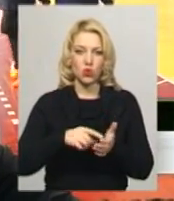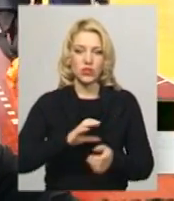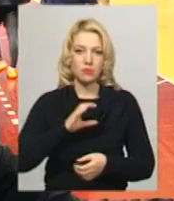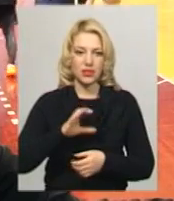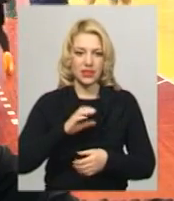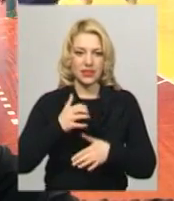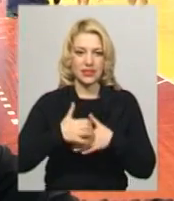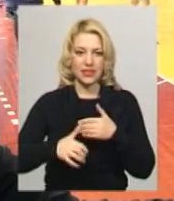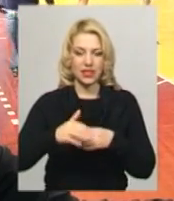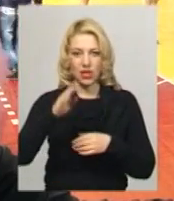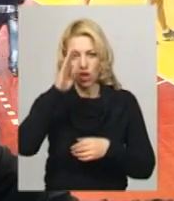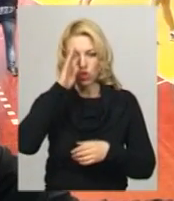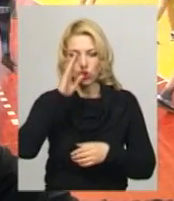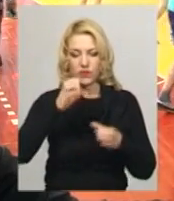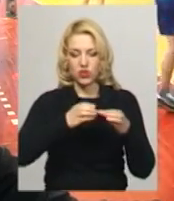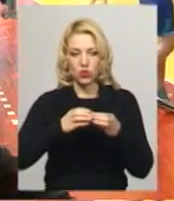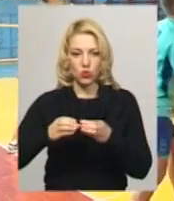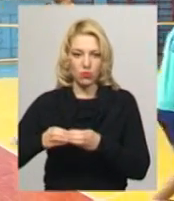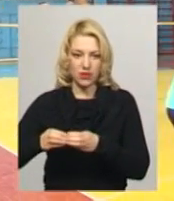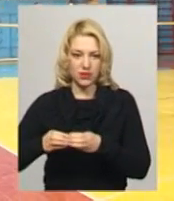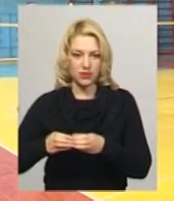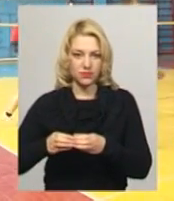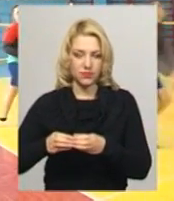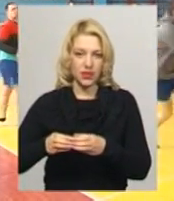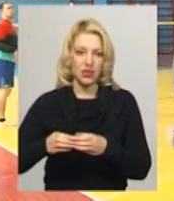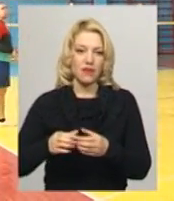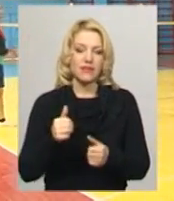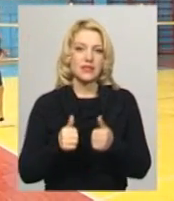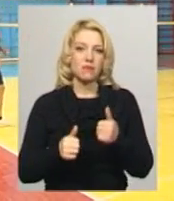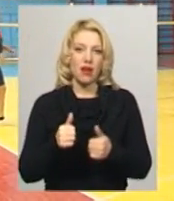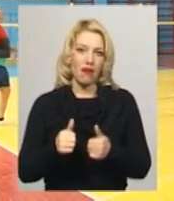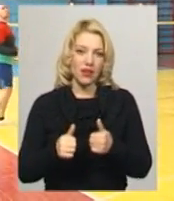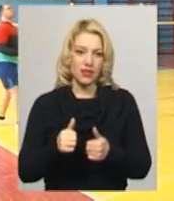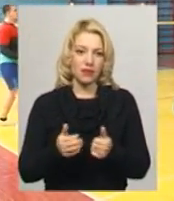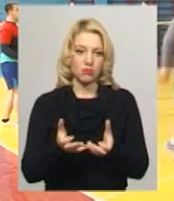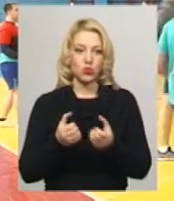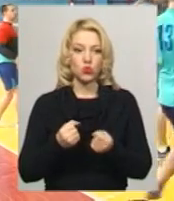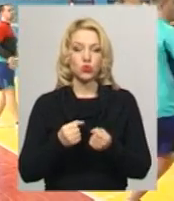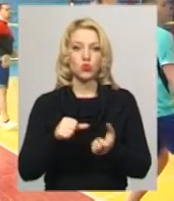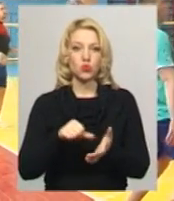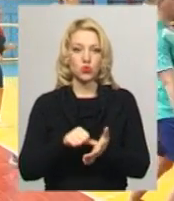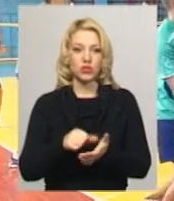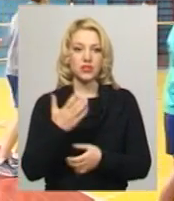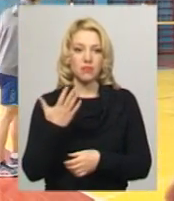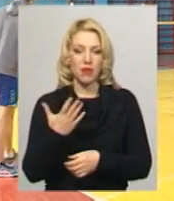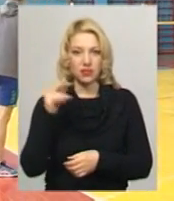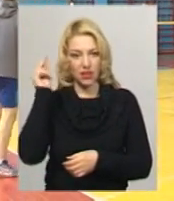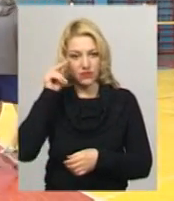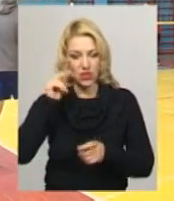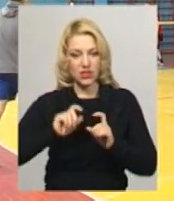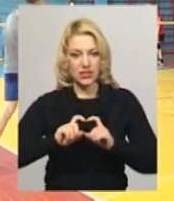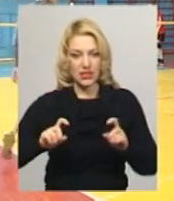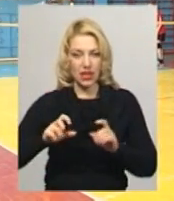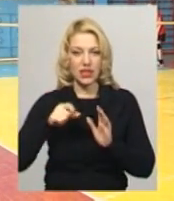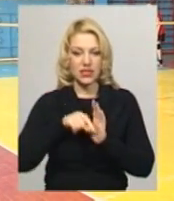серед чоловічих команд вузів міста. В змаганнях беруть участь 5 навчальних закладів,